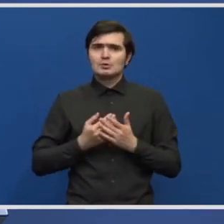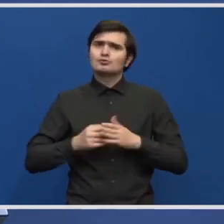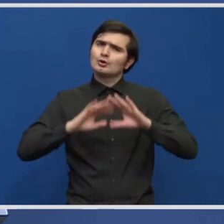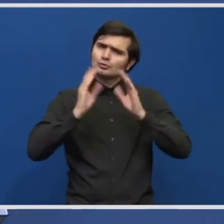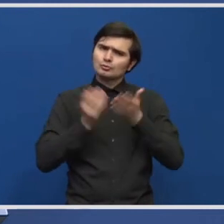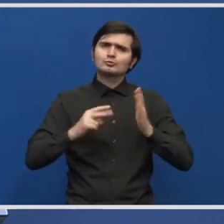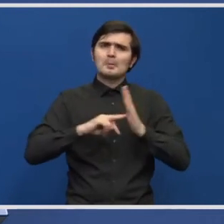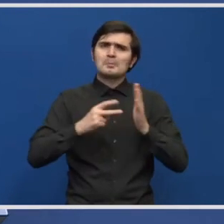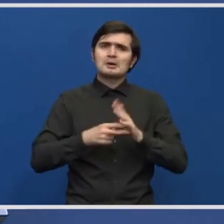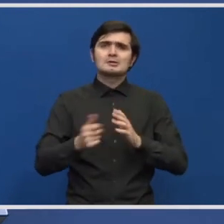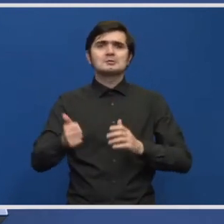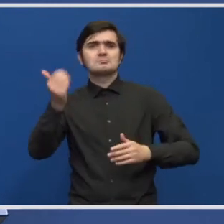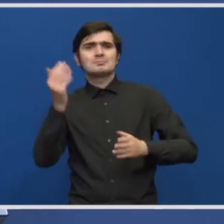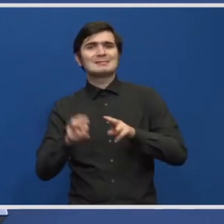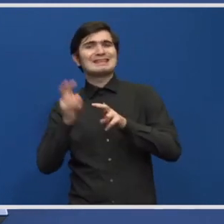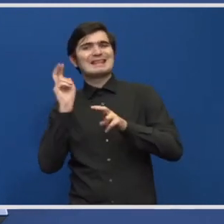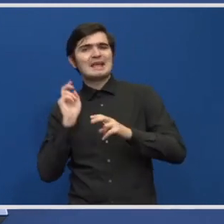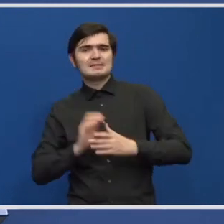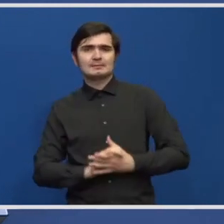fost pregătit dinainte acolo.